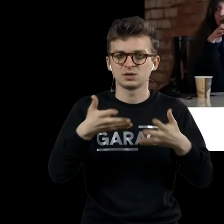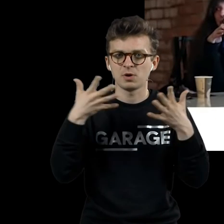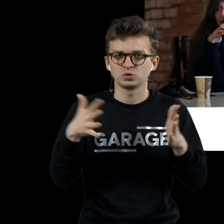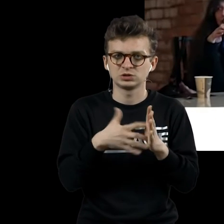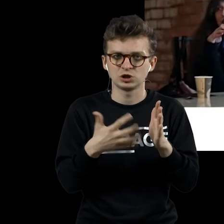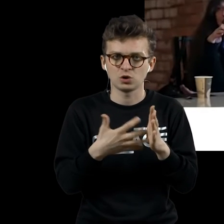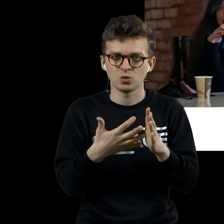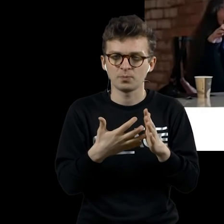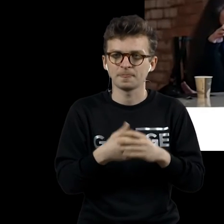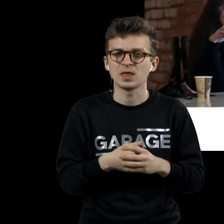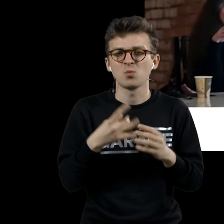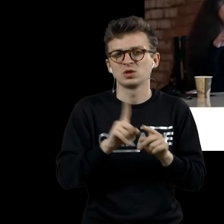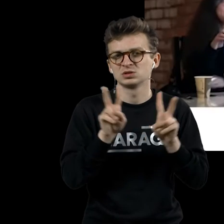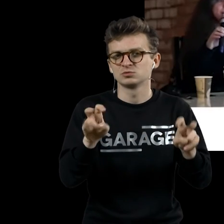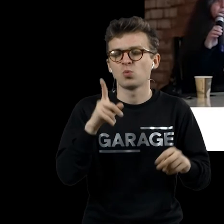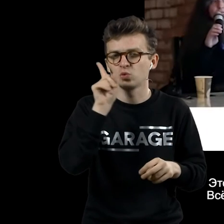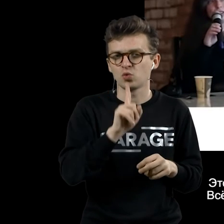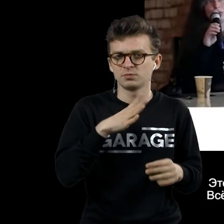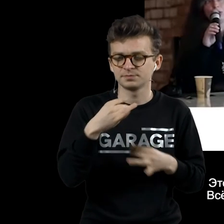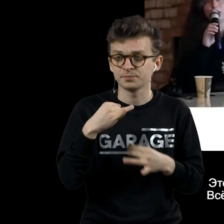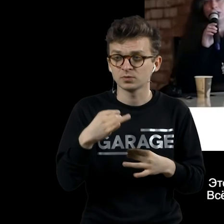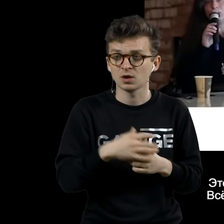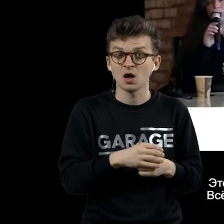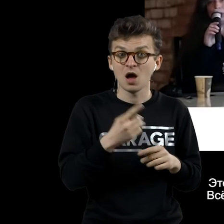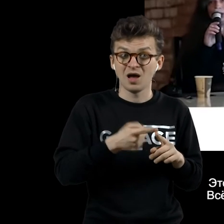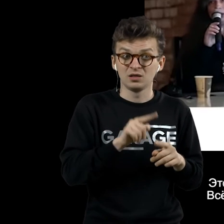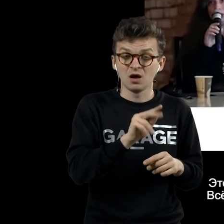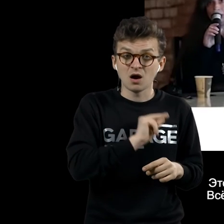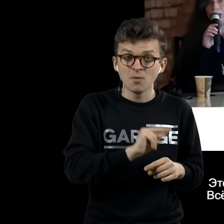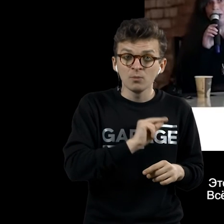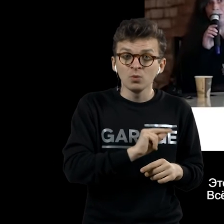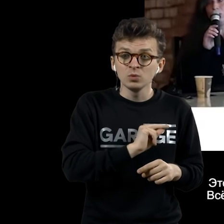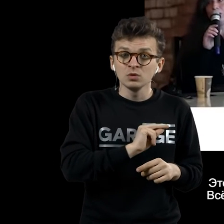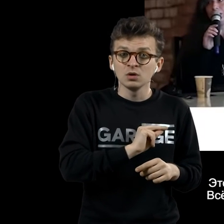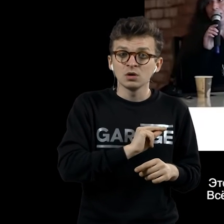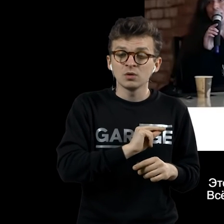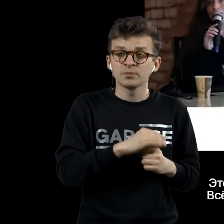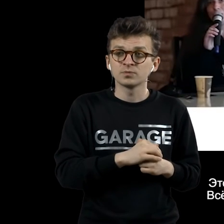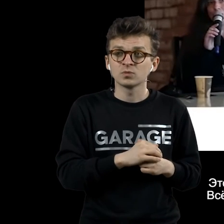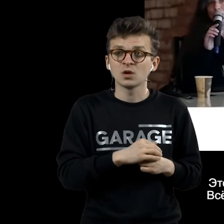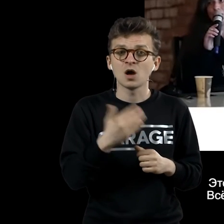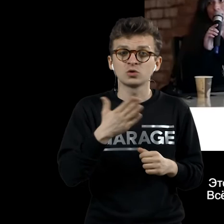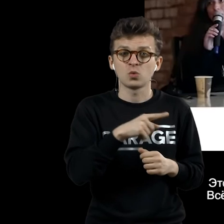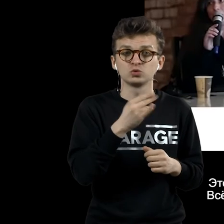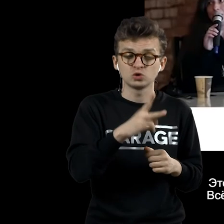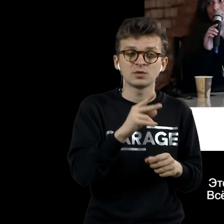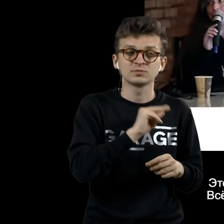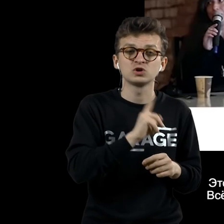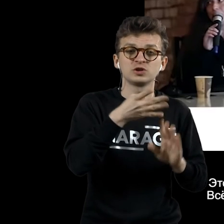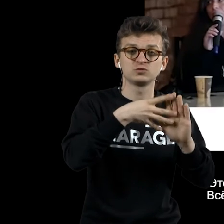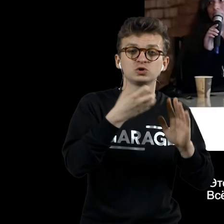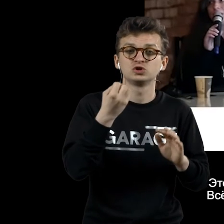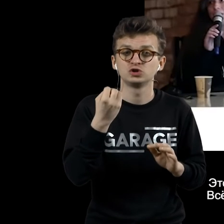будем называть, просто чтобы удобнее было. Это работа, над которой Дюшан работал с 1914 по